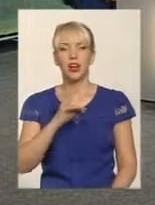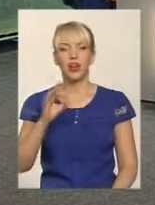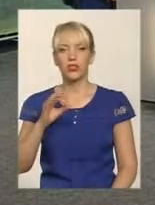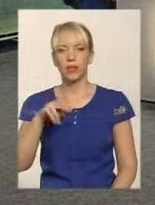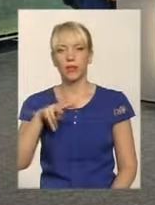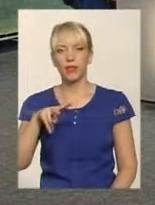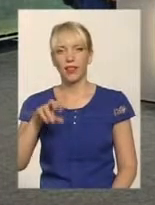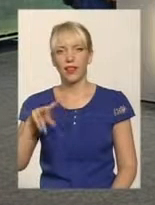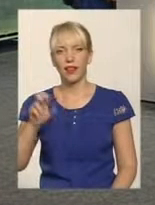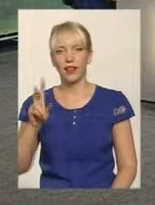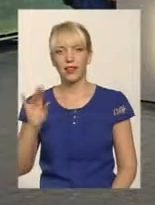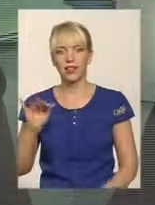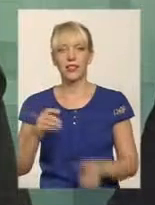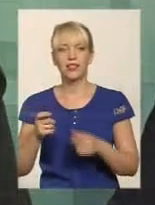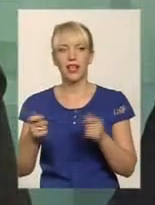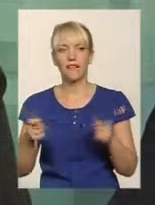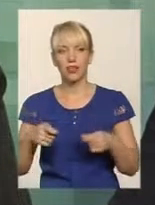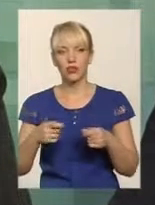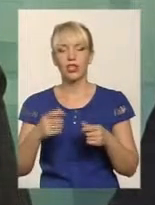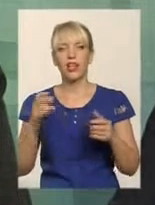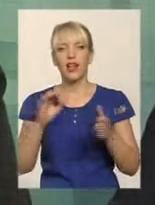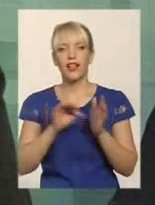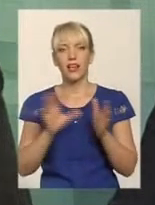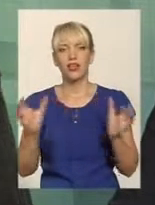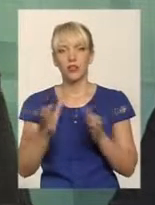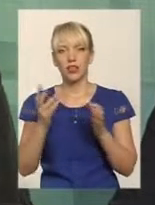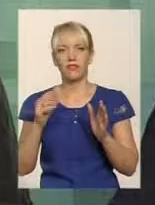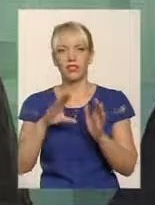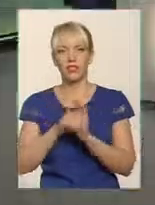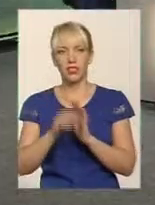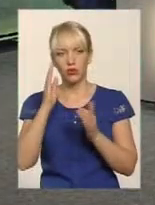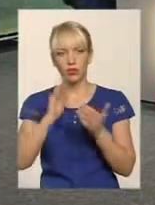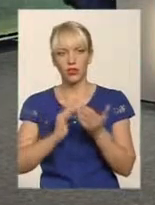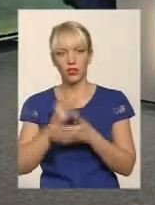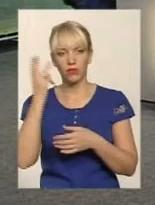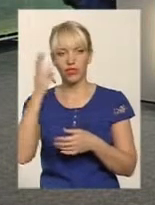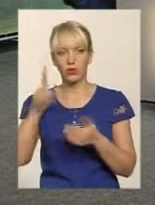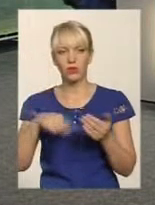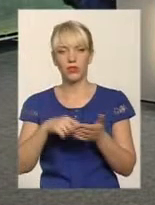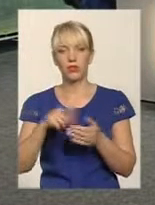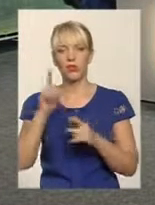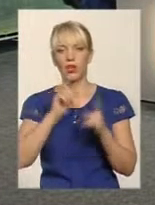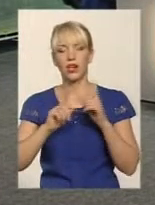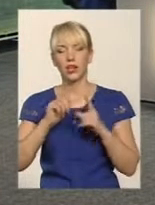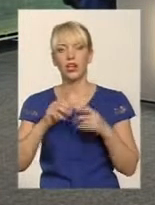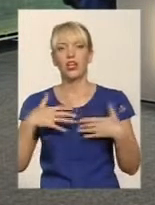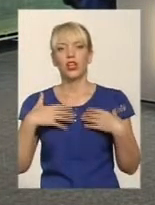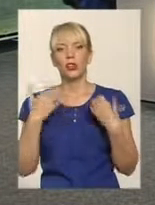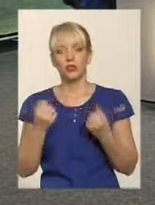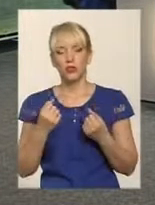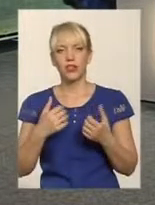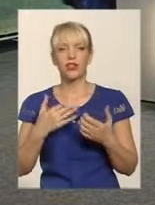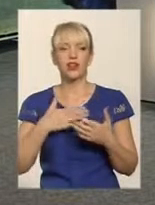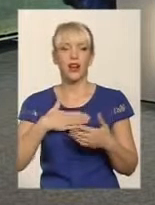завідуюча відділом енергозбереження та інвестиційної політики Хмельницької міської ради. Доброго здоров'я вам всім, дуже рада, що ви